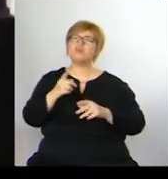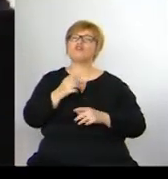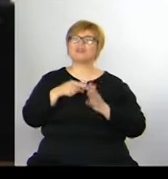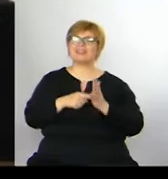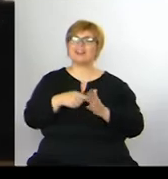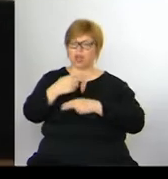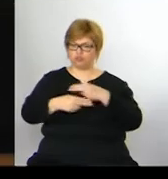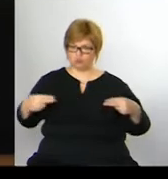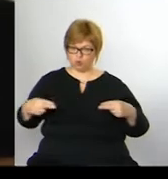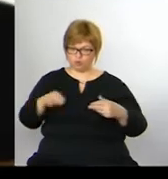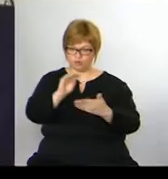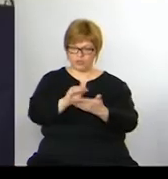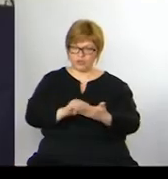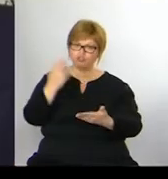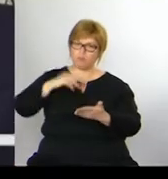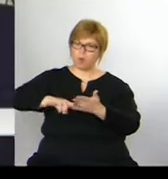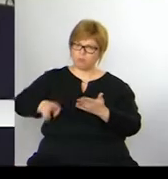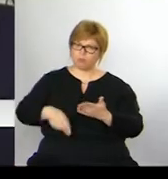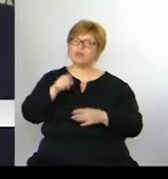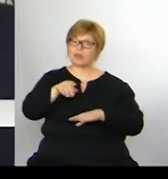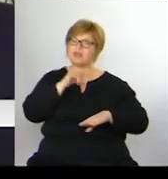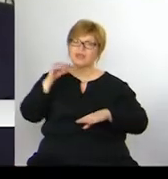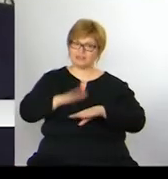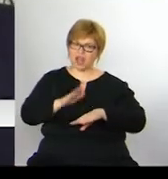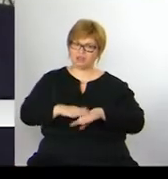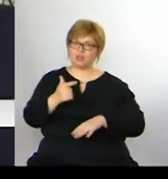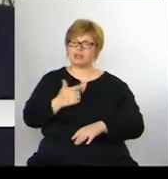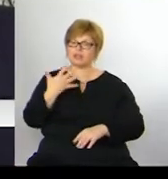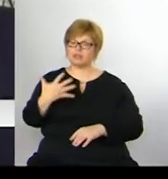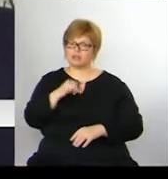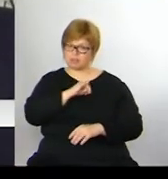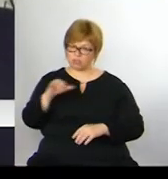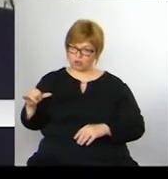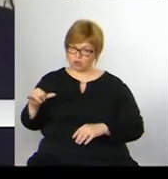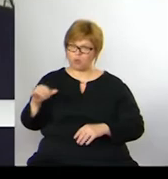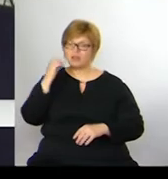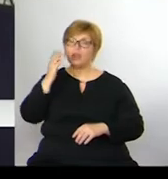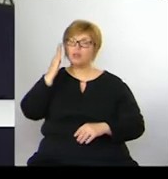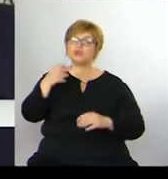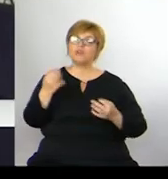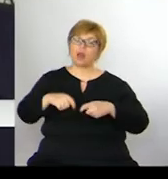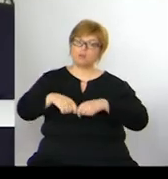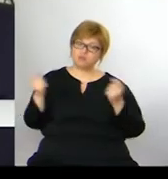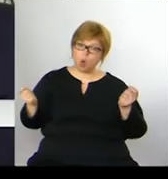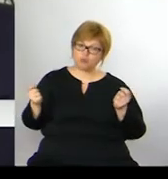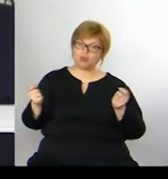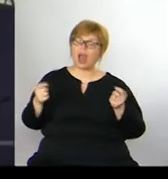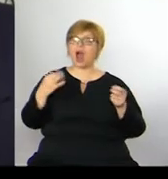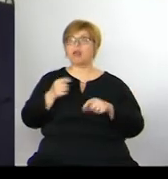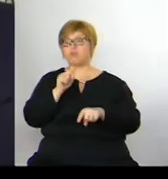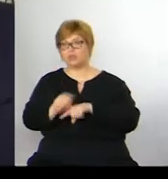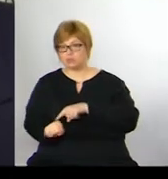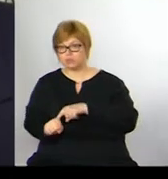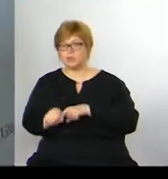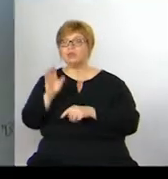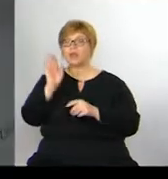ktorí tam boli podpísané z firmou. Je tam tá záruka na 25 rokov. prípade, že dojde k nejakým poruchem alebo k nejakým nedostatkom,